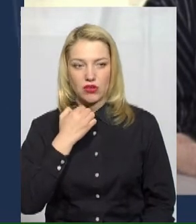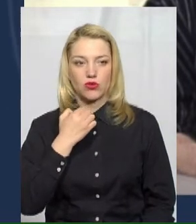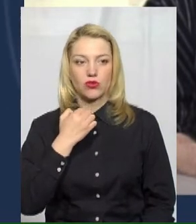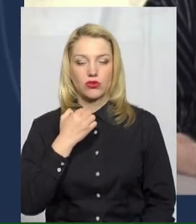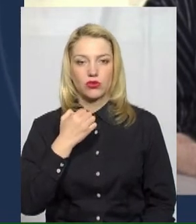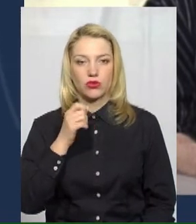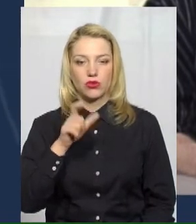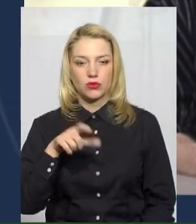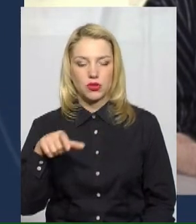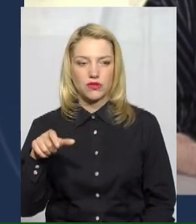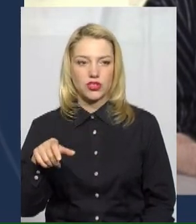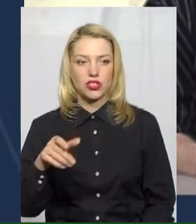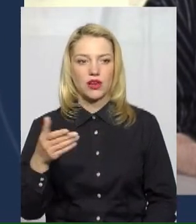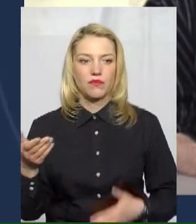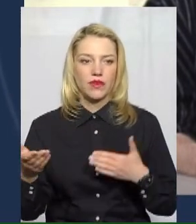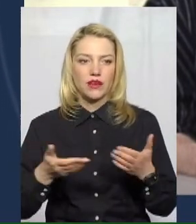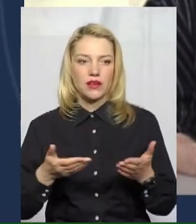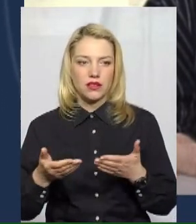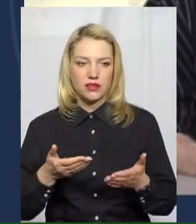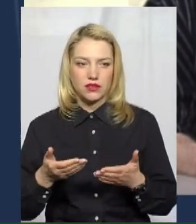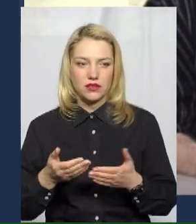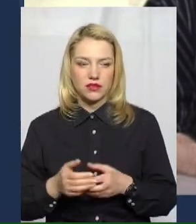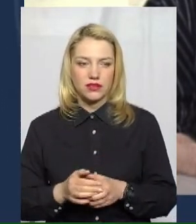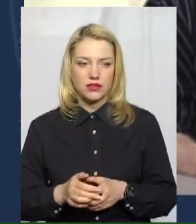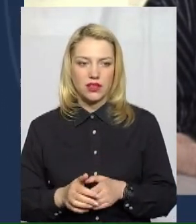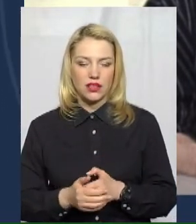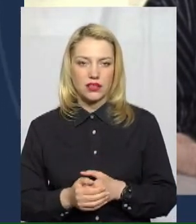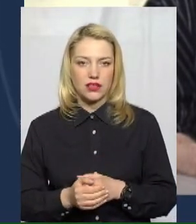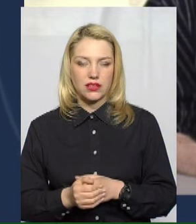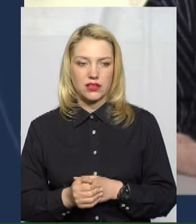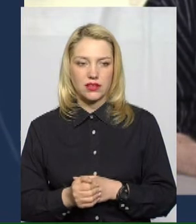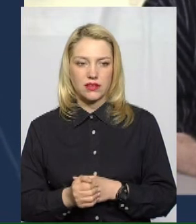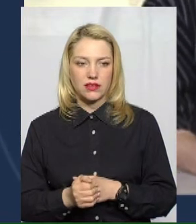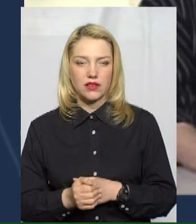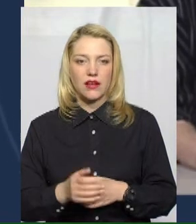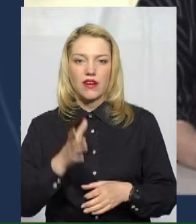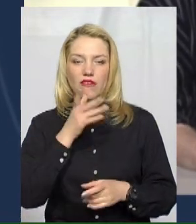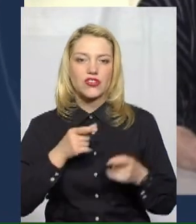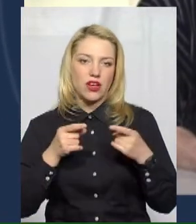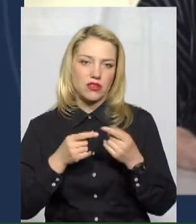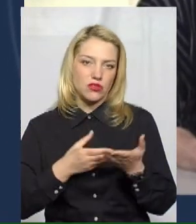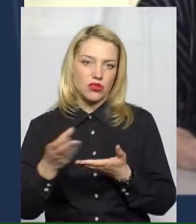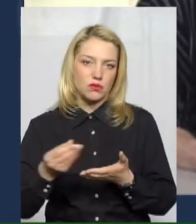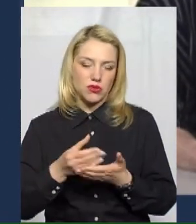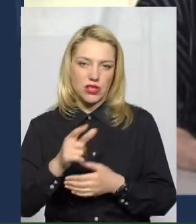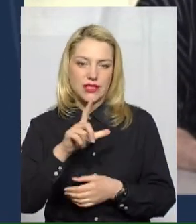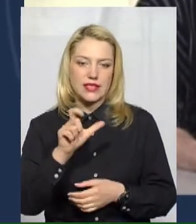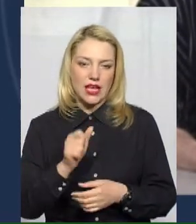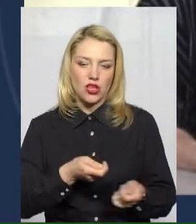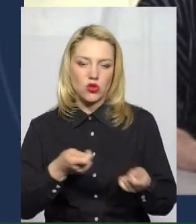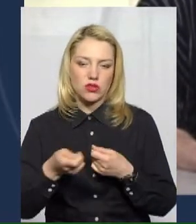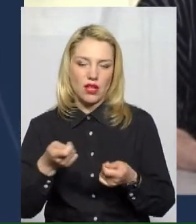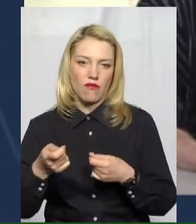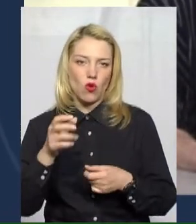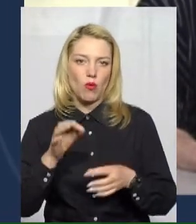серйозні відносить за мене питання. Я розвиткувуюся вчасно за доставку афрогрогного газу, оскільки, як я